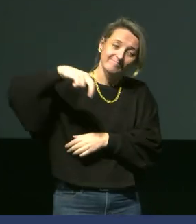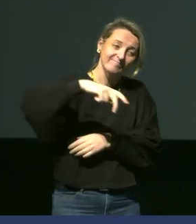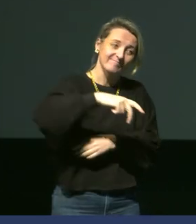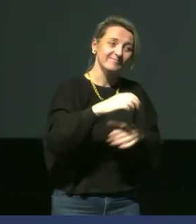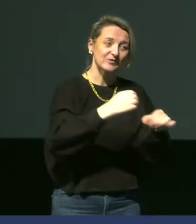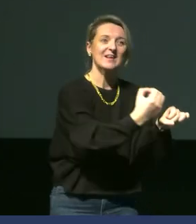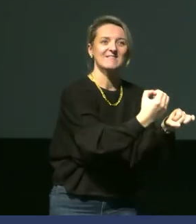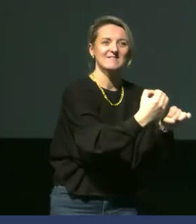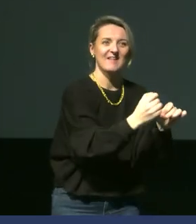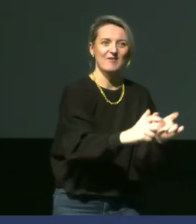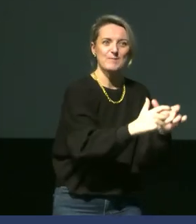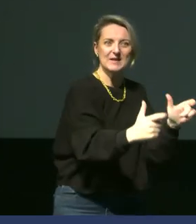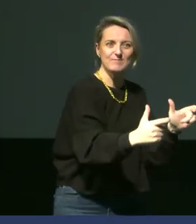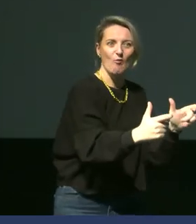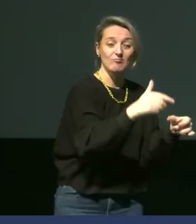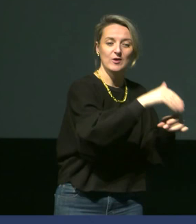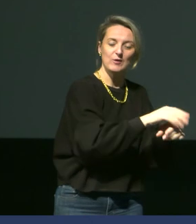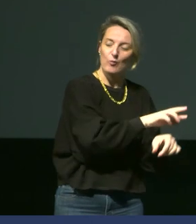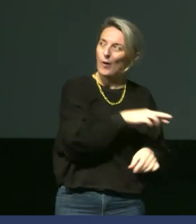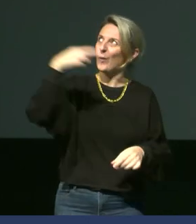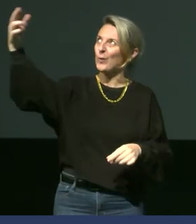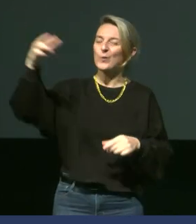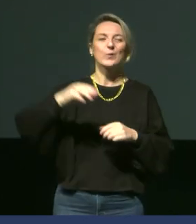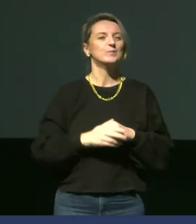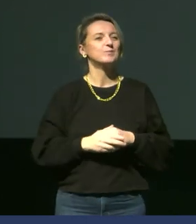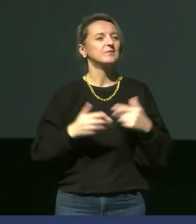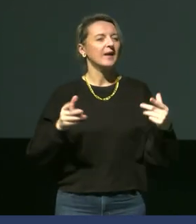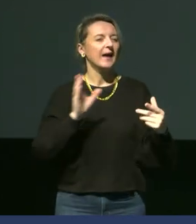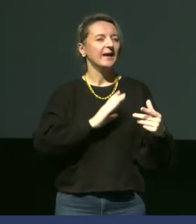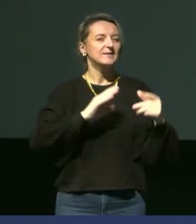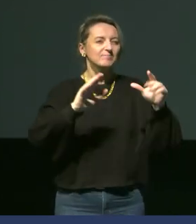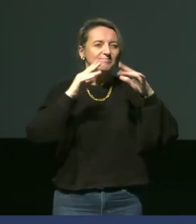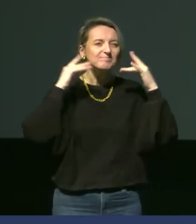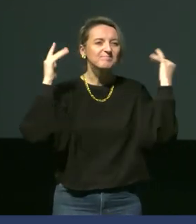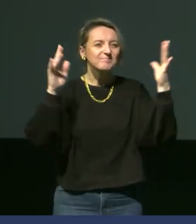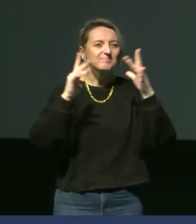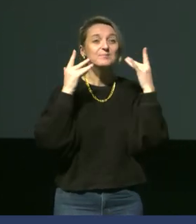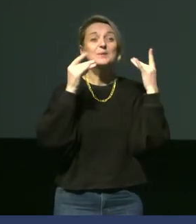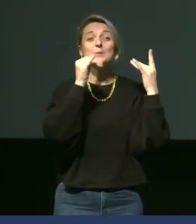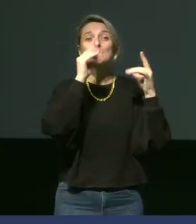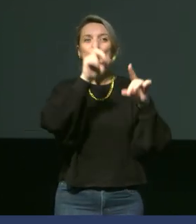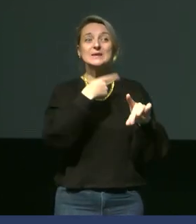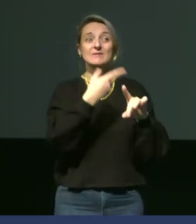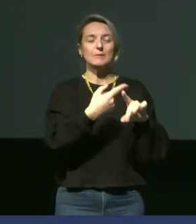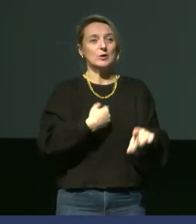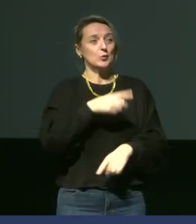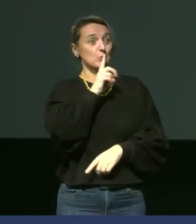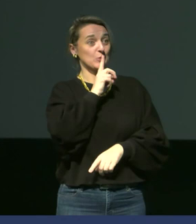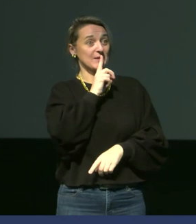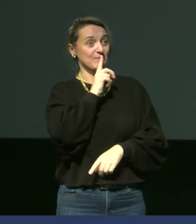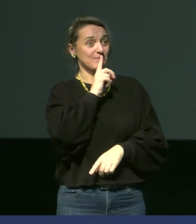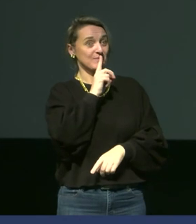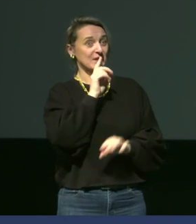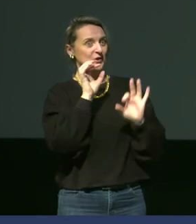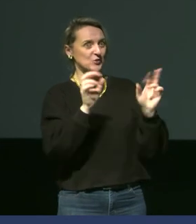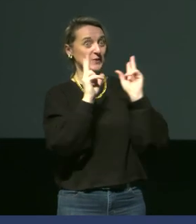soir le soir on remonte on va faire une petite immersion dans cette colonie avec un petit film où cette fois ci je vais arrêter de parler mais du coup je vais vous expliquer ce